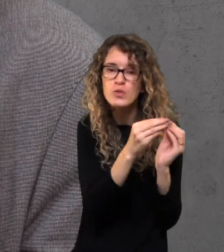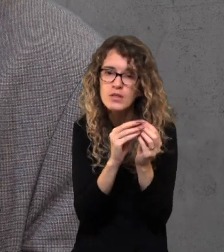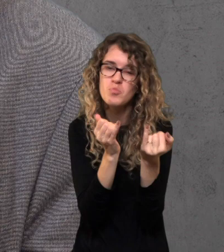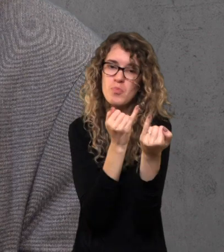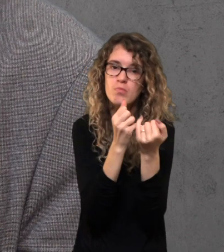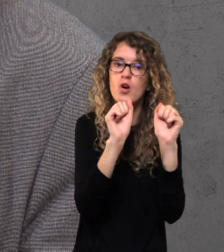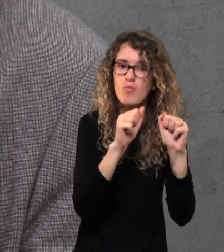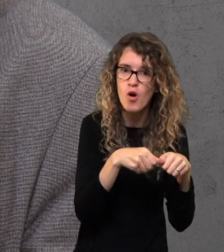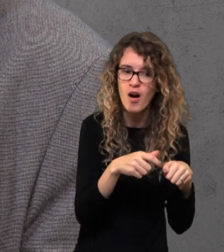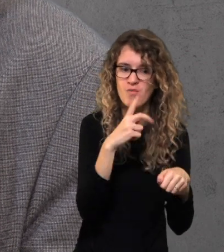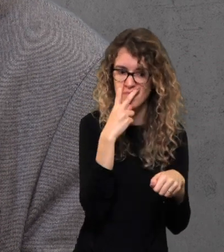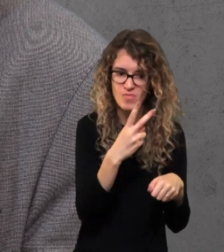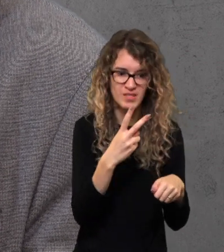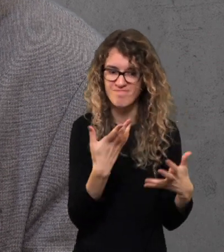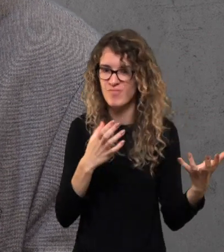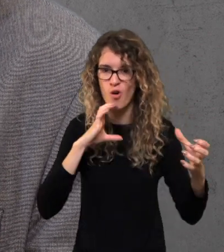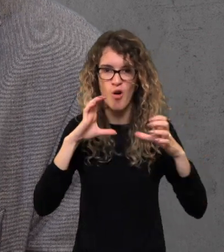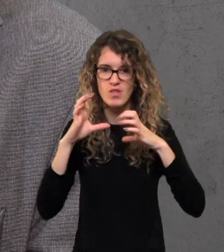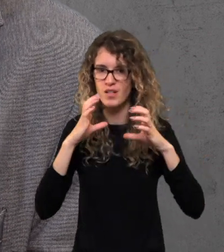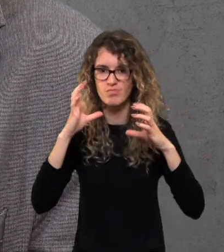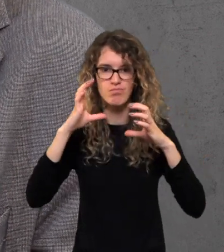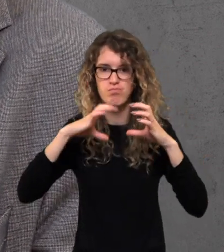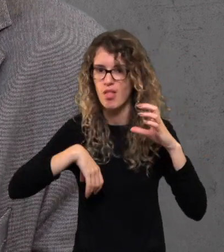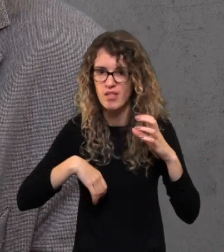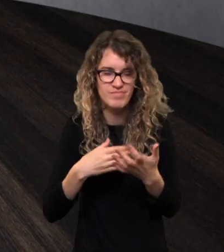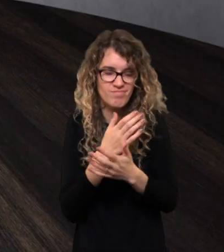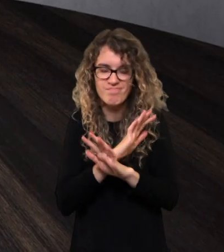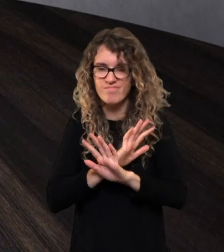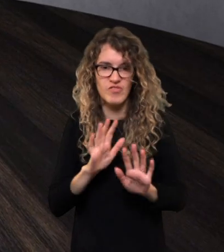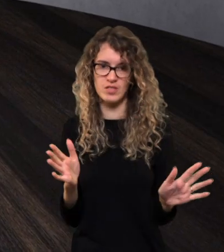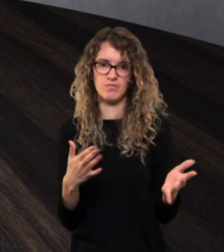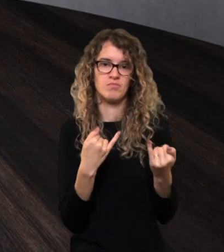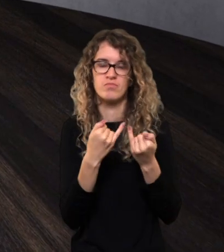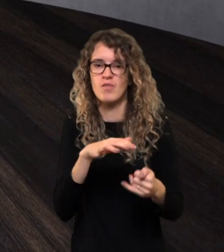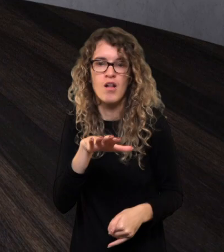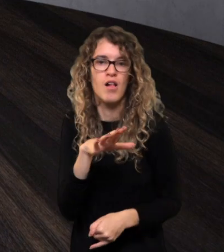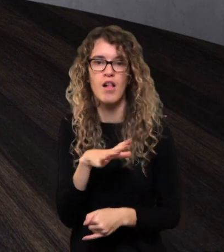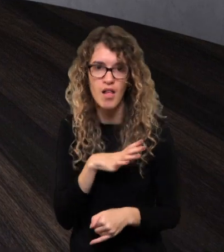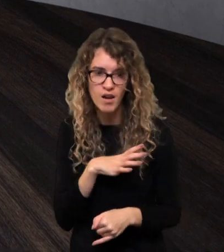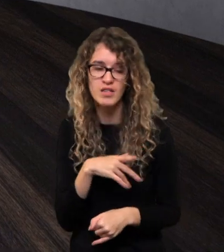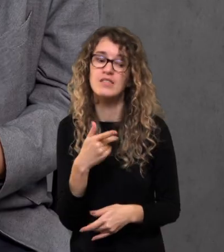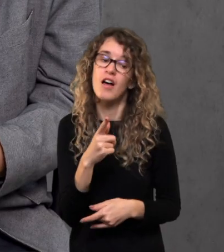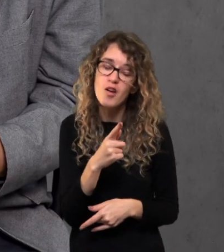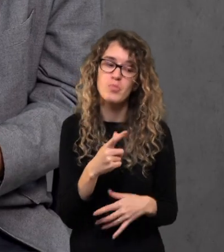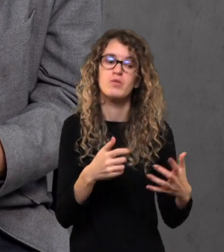tartis, mes galim kalbėti, kad mes nestosime į NATO ir taip toliau. Bet kuo toliau, ta komunikacinė gale mažėja. Ir jisai